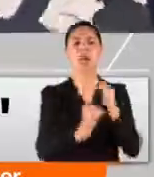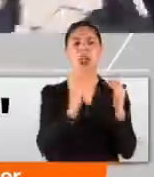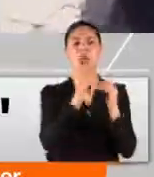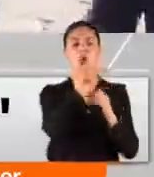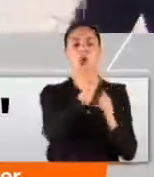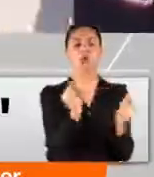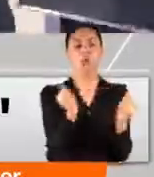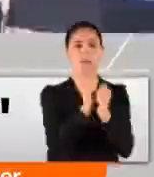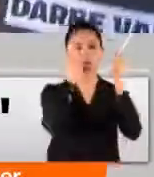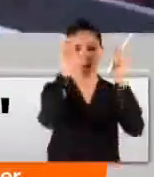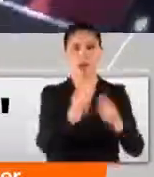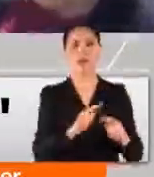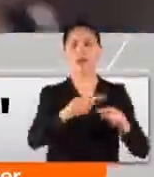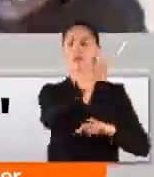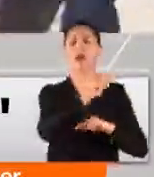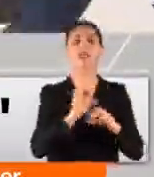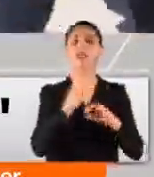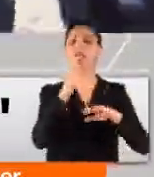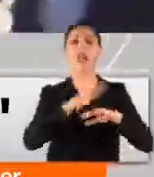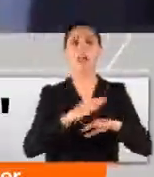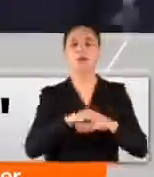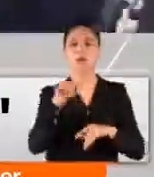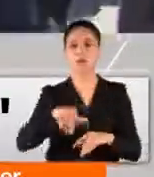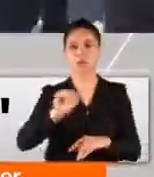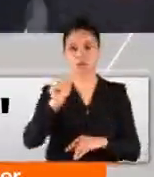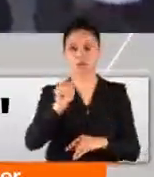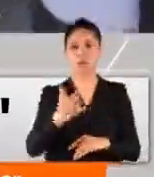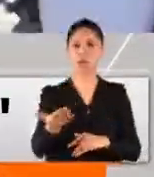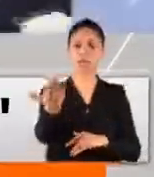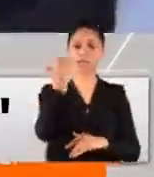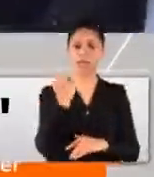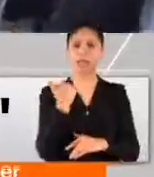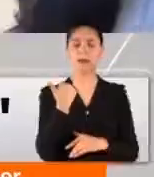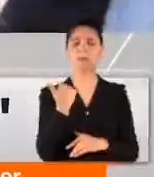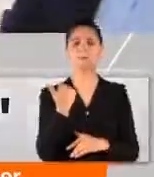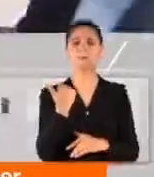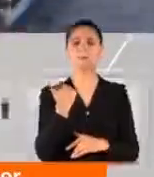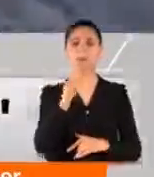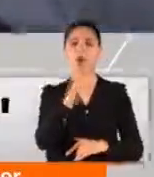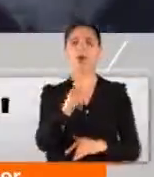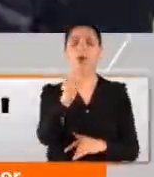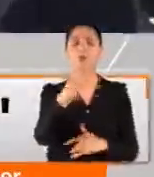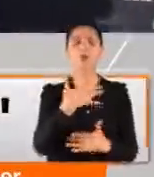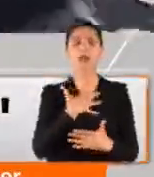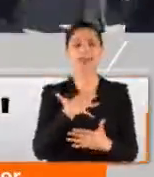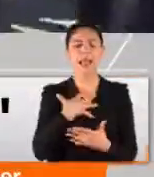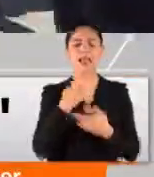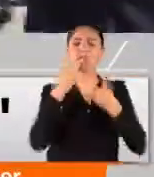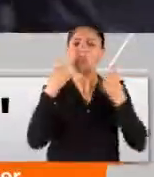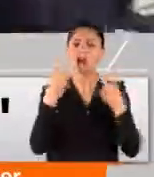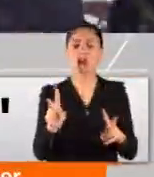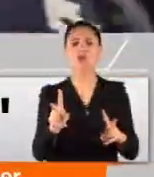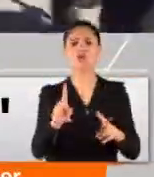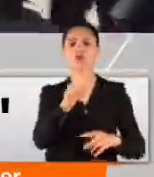dayayanlar ne yaptı? Gelin bugün hiç eğmeden, bükmeden açıkça